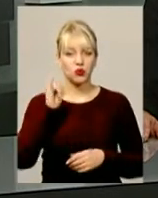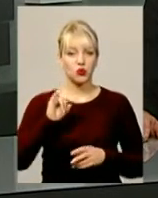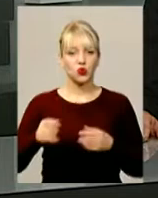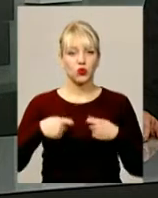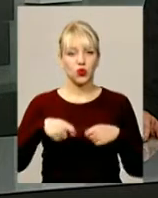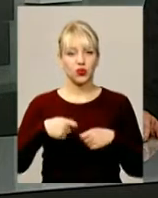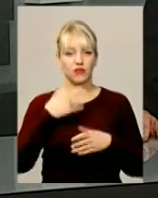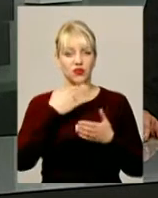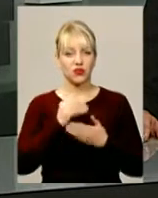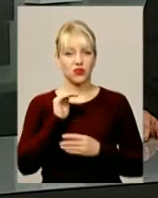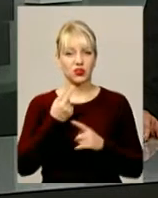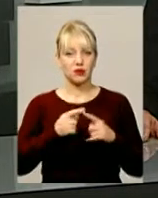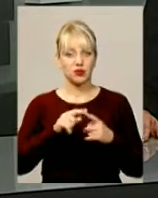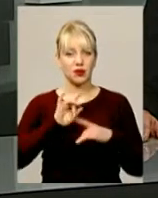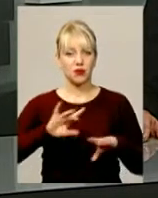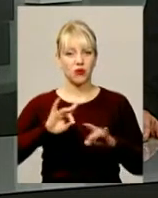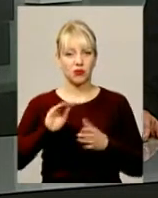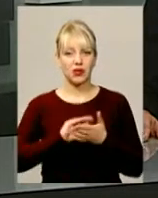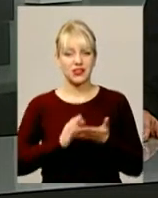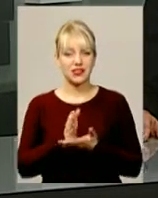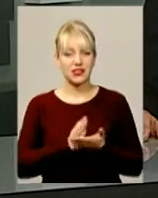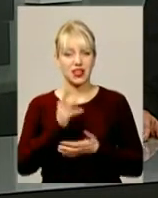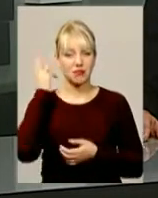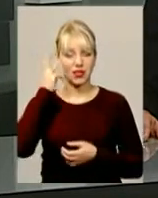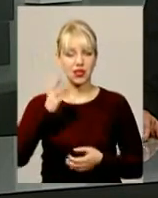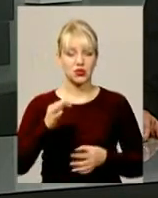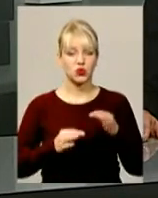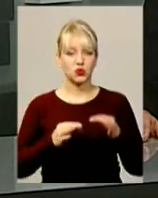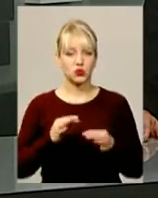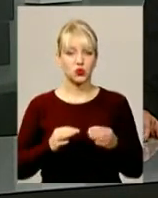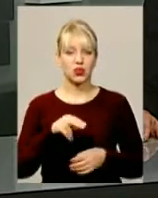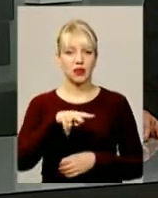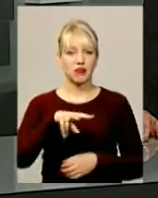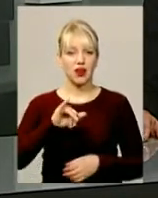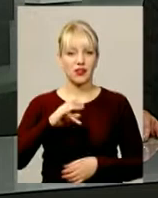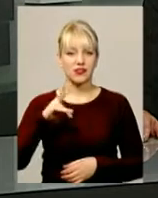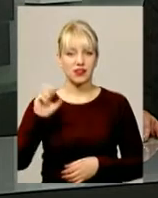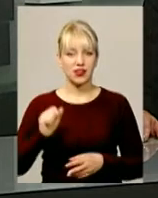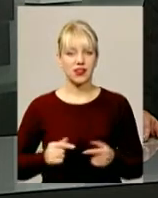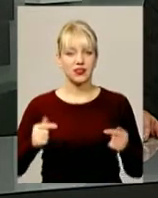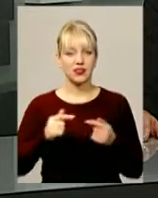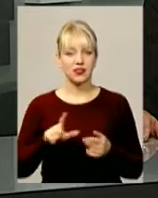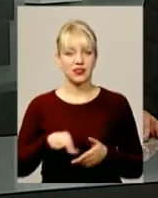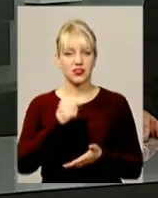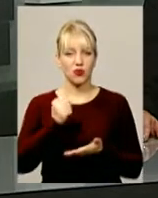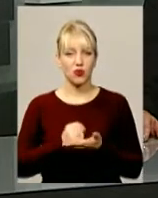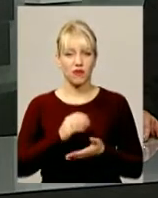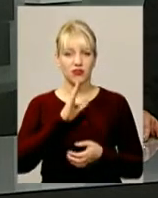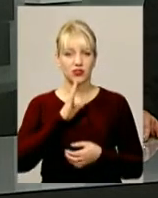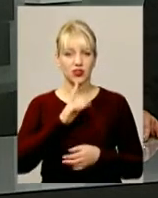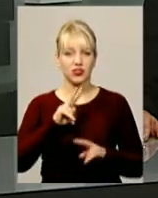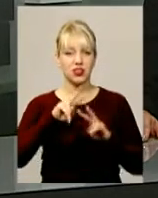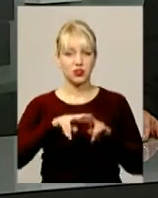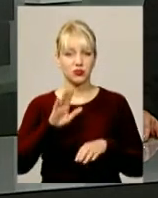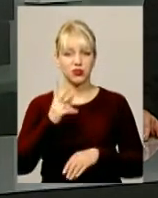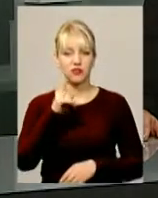власною дитиною. Про це повідомила прессекретар Хмельницького міськрайонного суду Алла Плінська. Згідно з ухвалою, за гратами жінка проведе